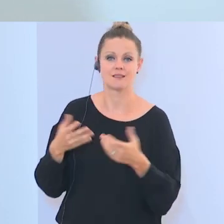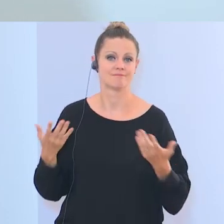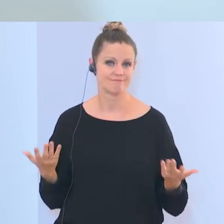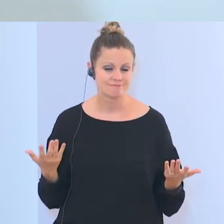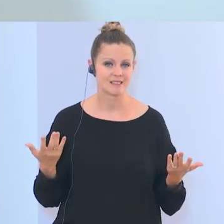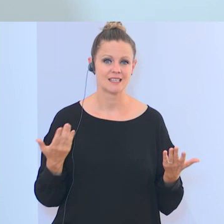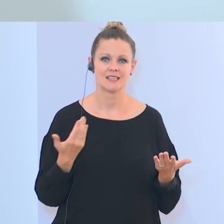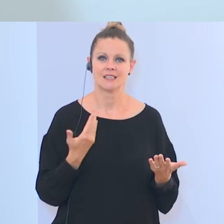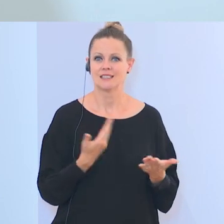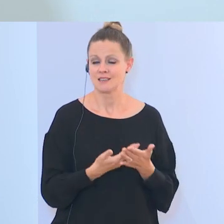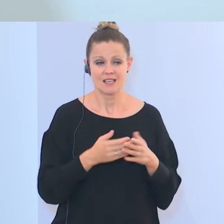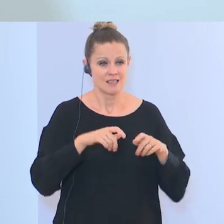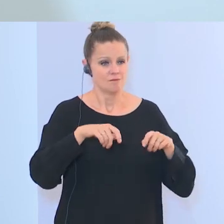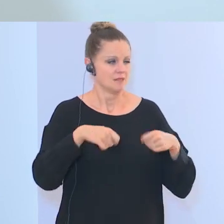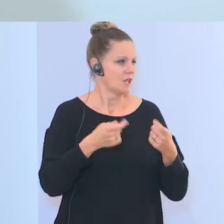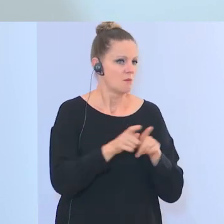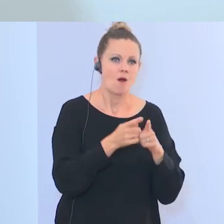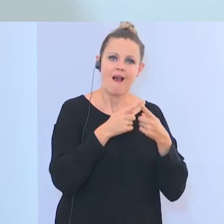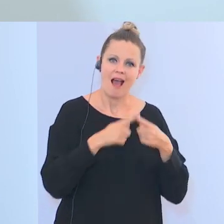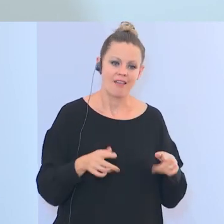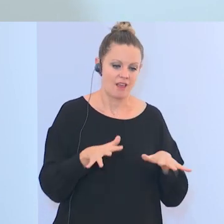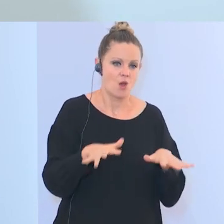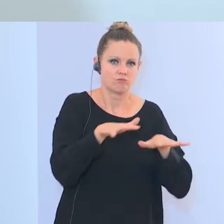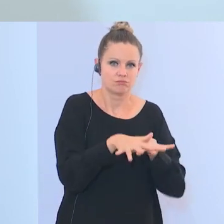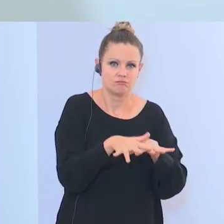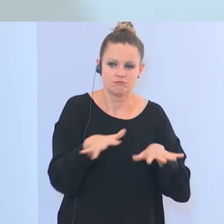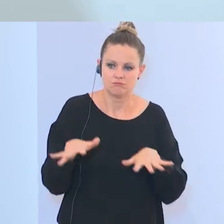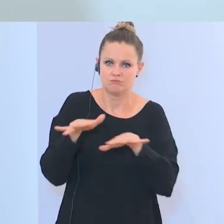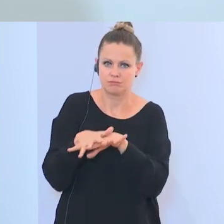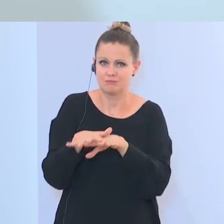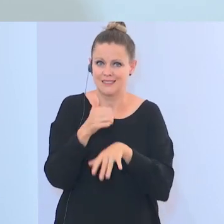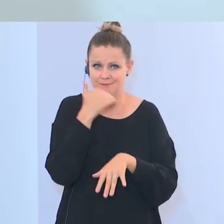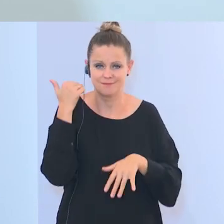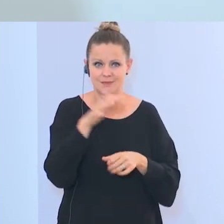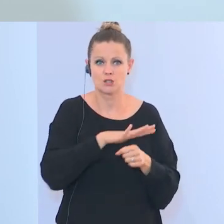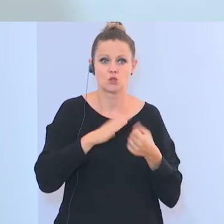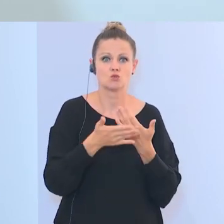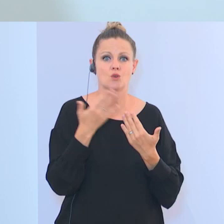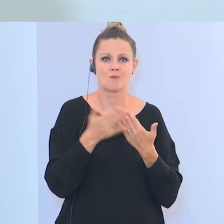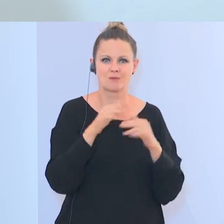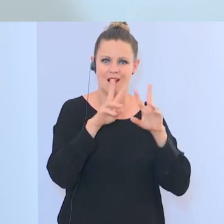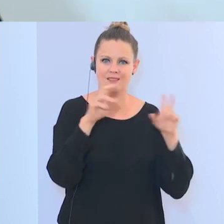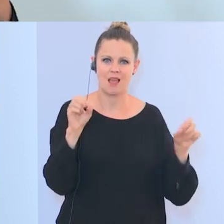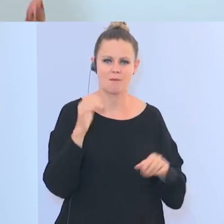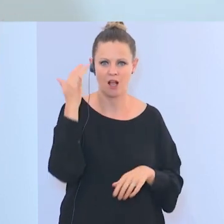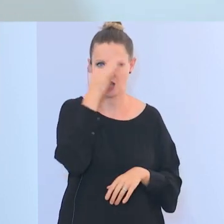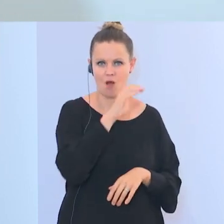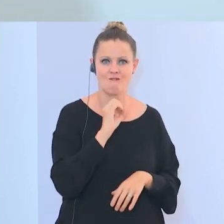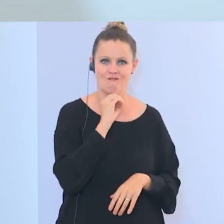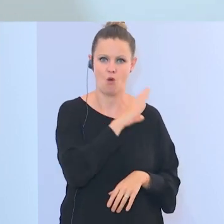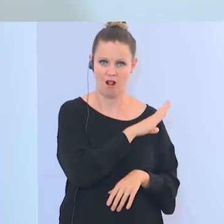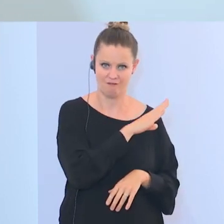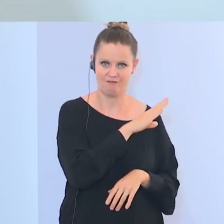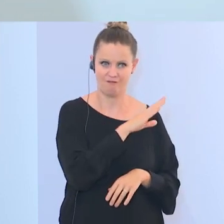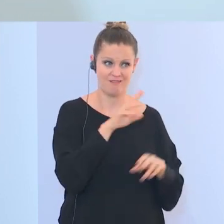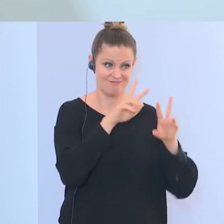Und genauso wird es Überschneidungen geben zu anderen extremistischen Bereichen. Wenn ich mir die grauen Wölfe ansehe, dann sehe ich, das ist zum einen eine